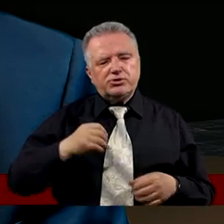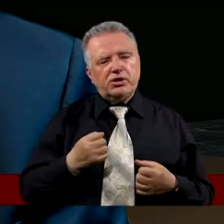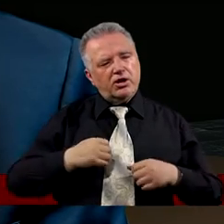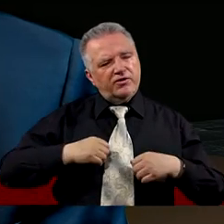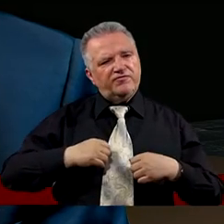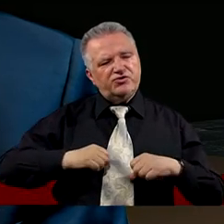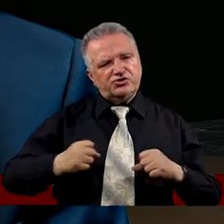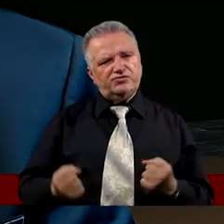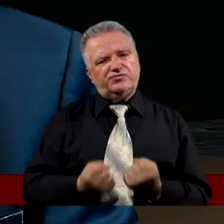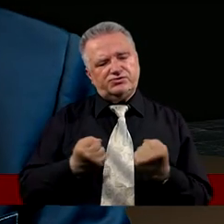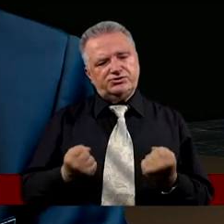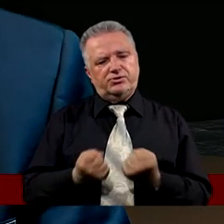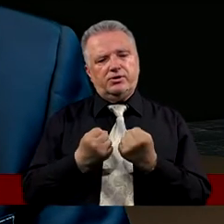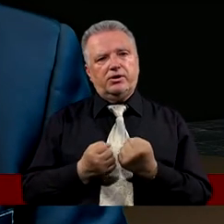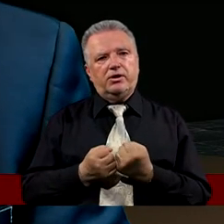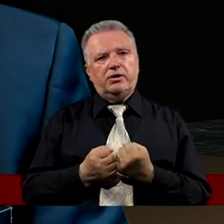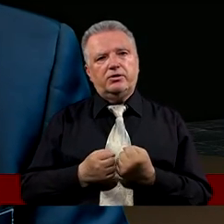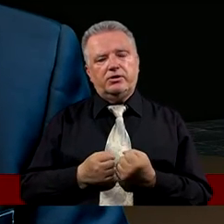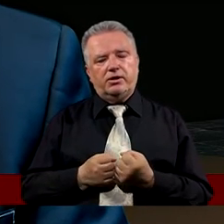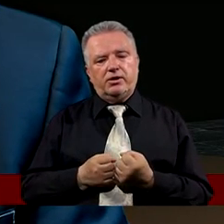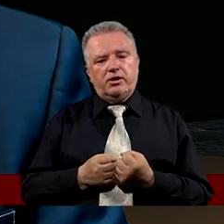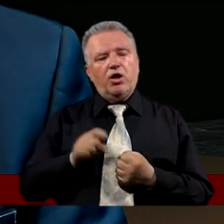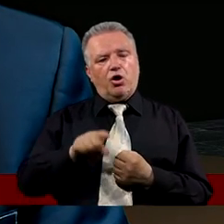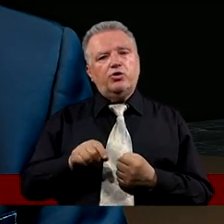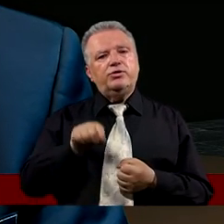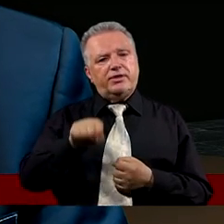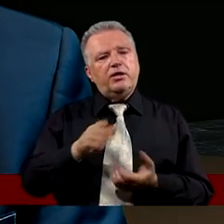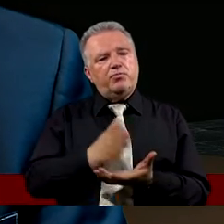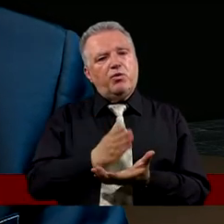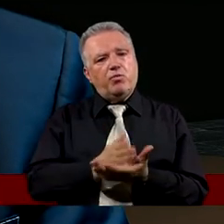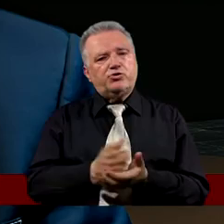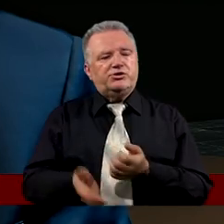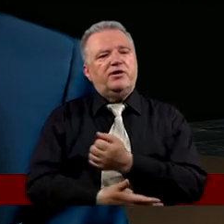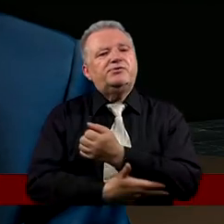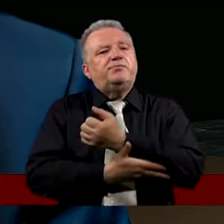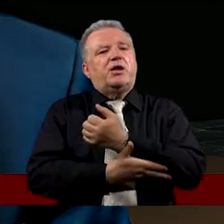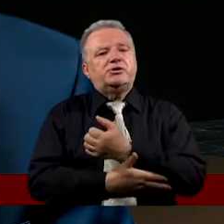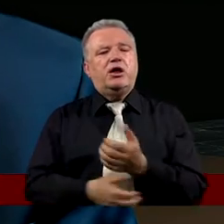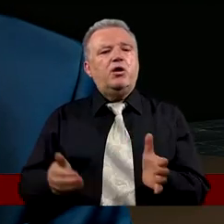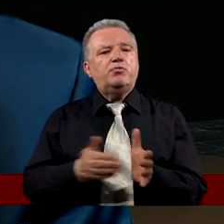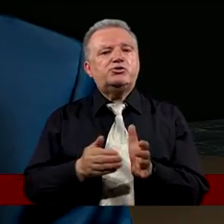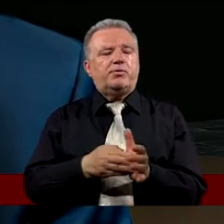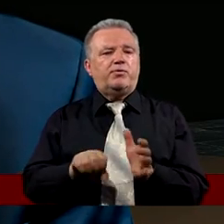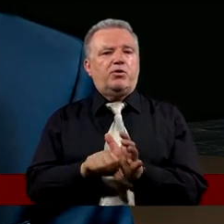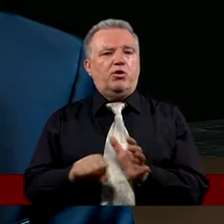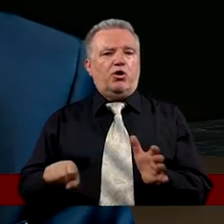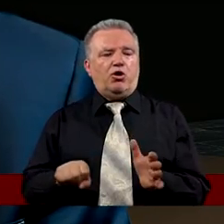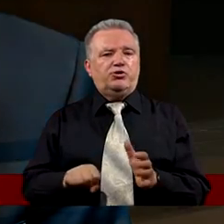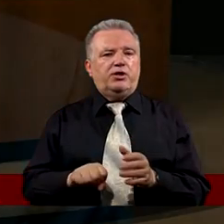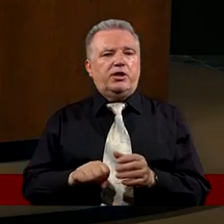Dla Chrystusa I on tej Pomocy Wsparcia duchowego Potrzebował też od